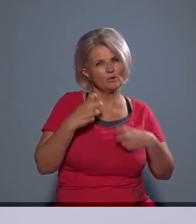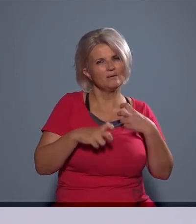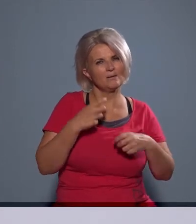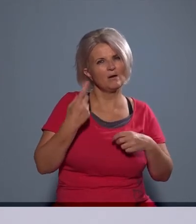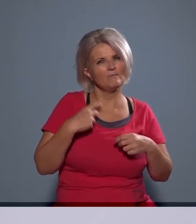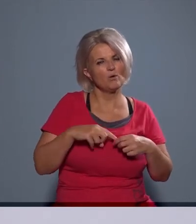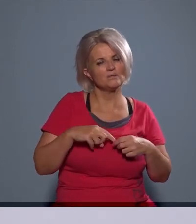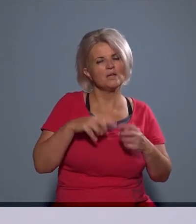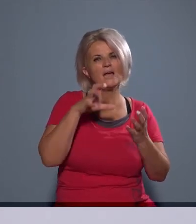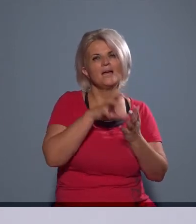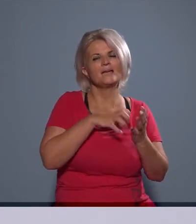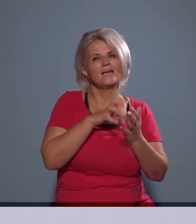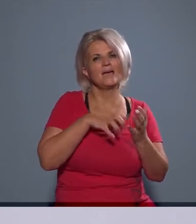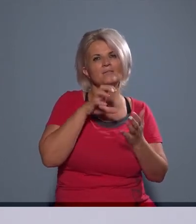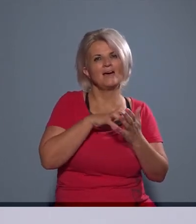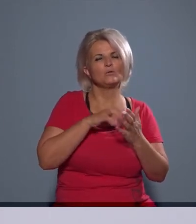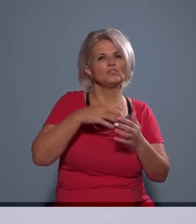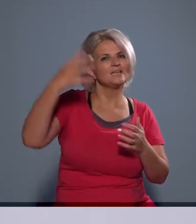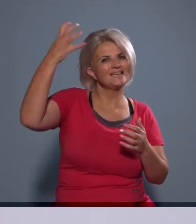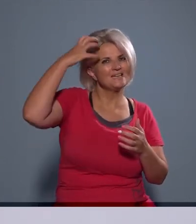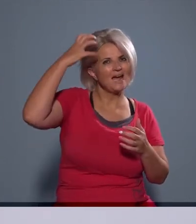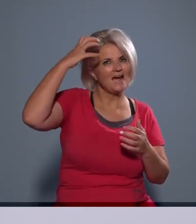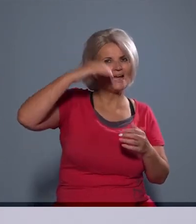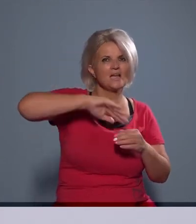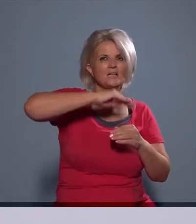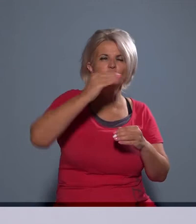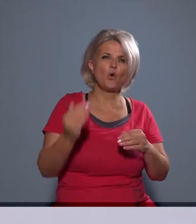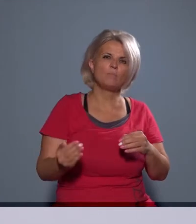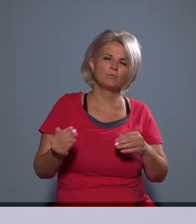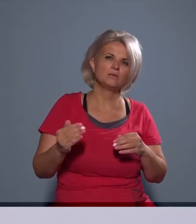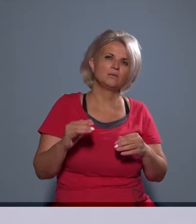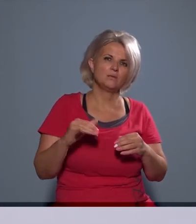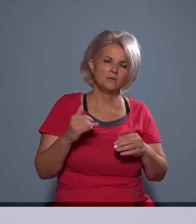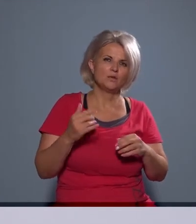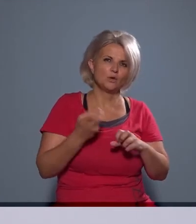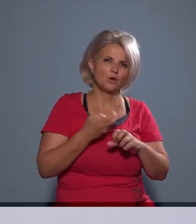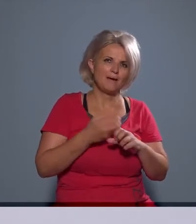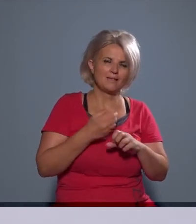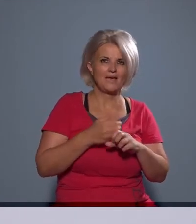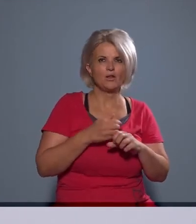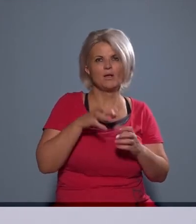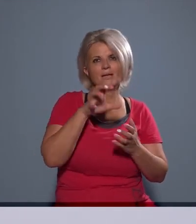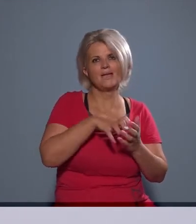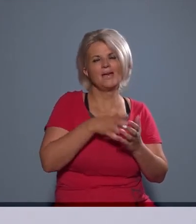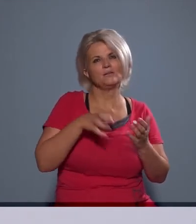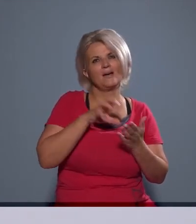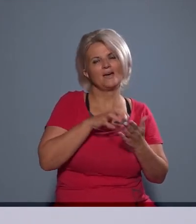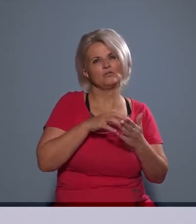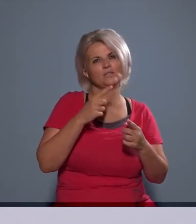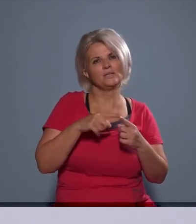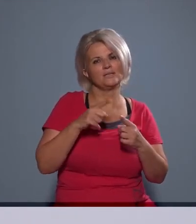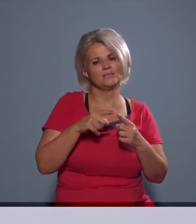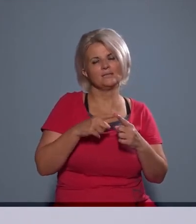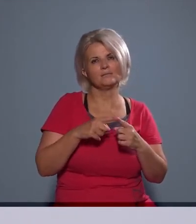lakóterületeket, a királydombi, illetve a kertvárosi részét kőbányának. Ez áthelyeződött a